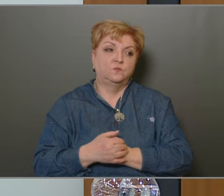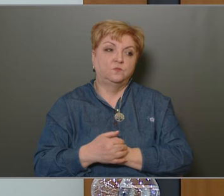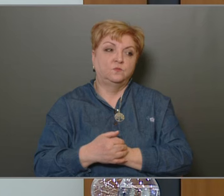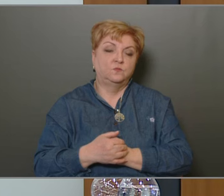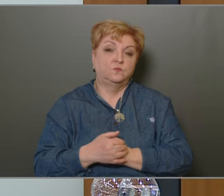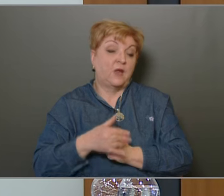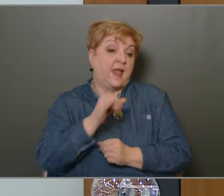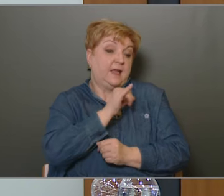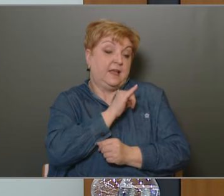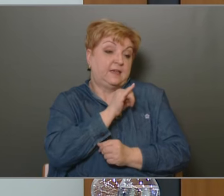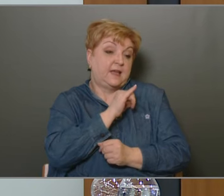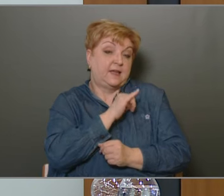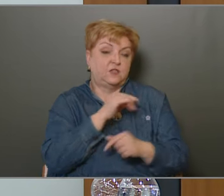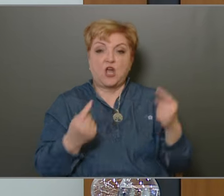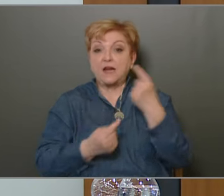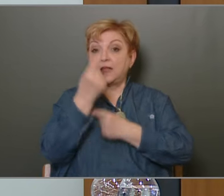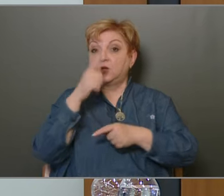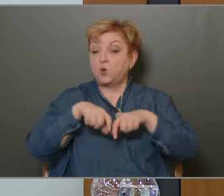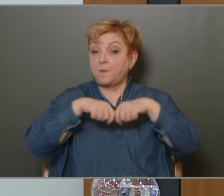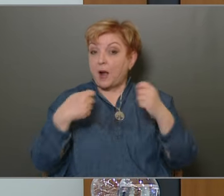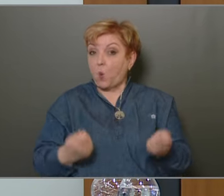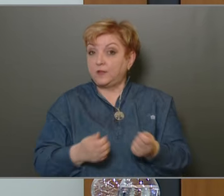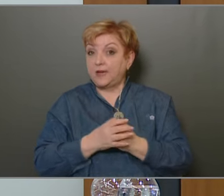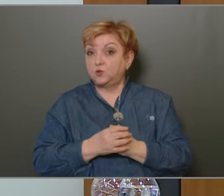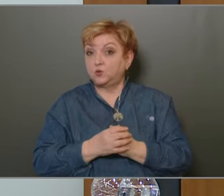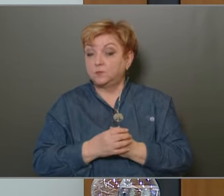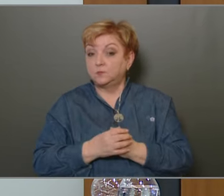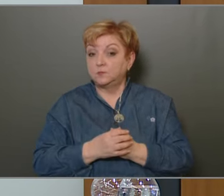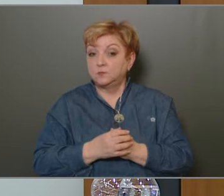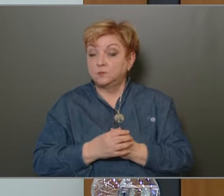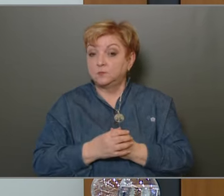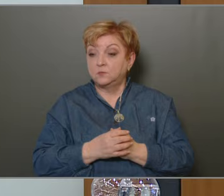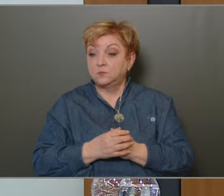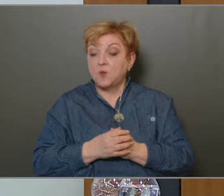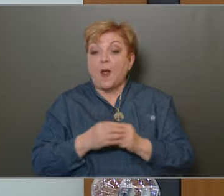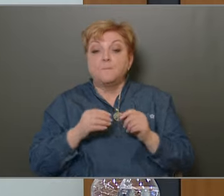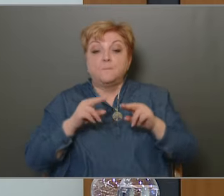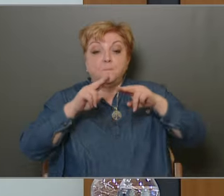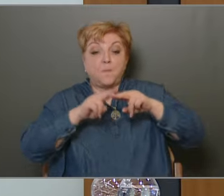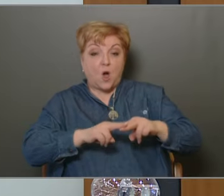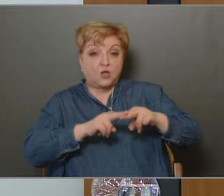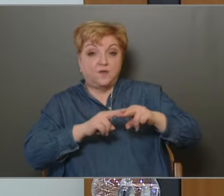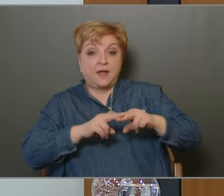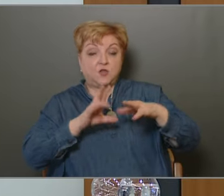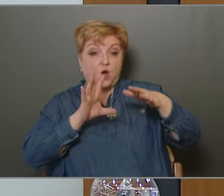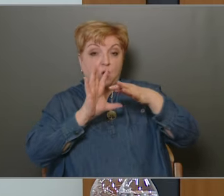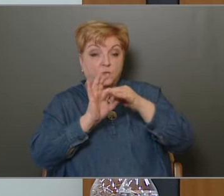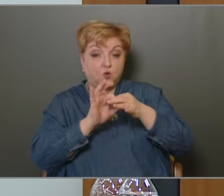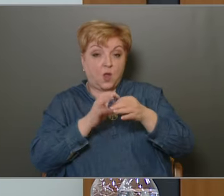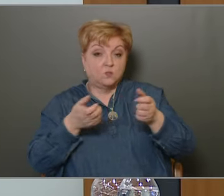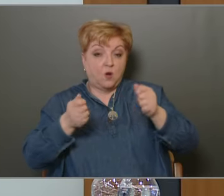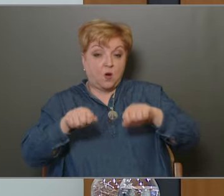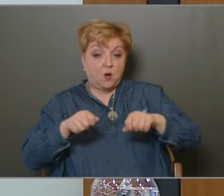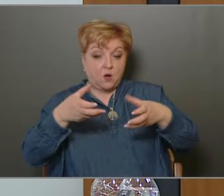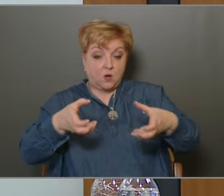Érdekes és rendhagyó megoldás, hogy a maradvánnyal kapcsolatban, az árszámadásban